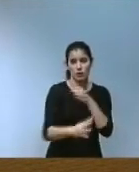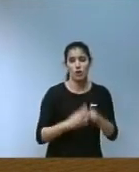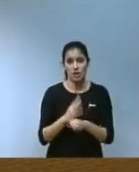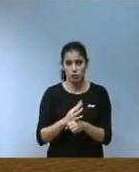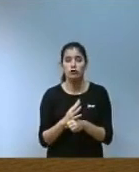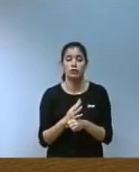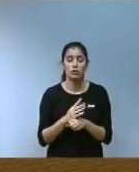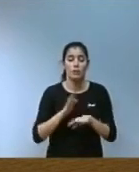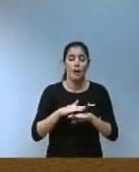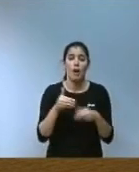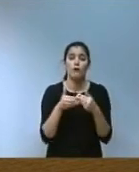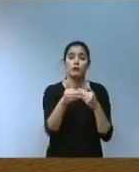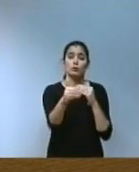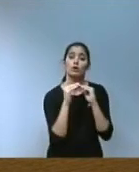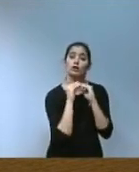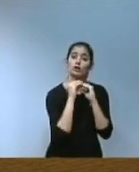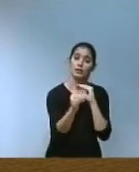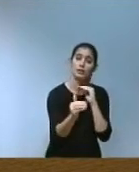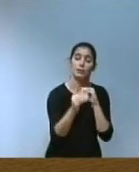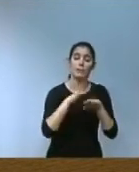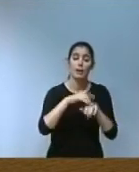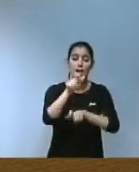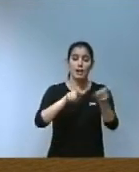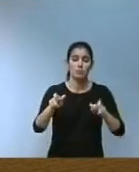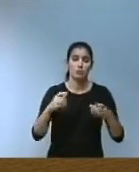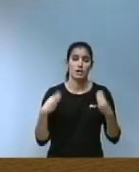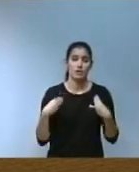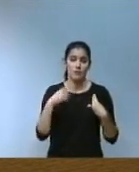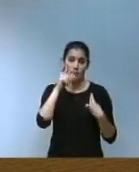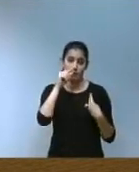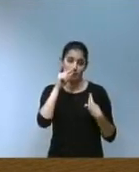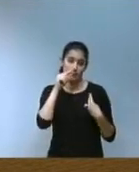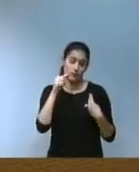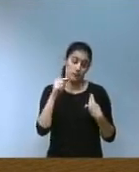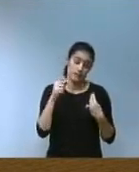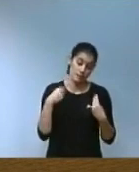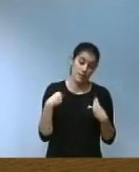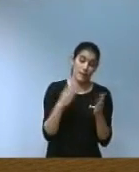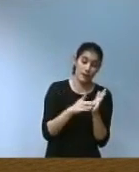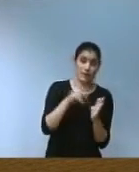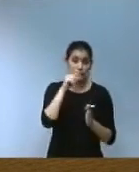per un futur sostenible per a les valencianes i valencians moltes gràcies